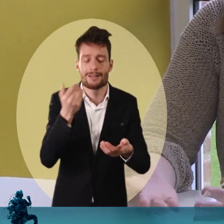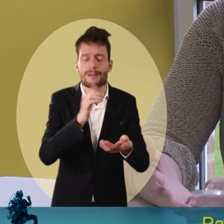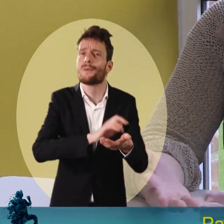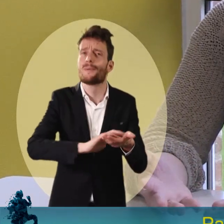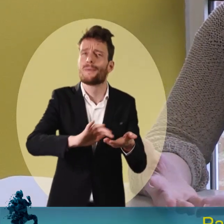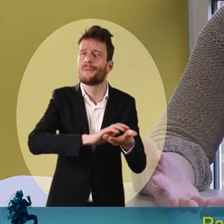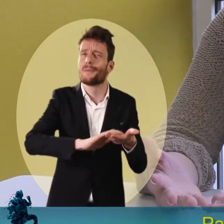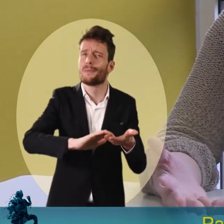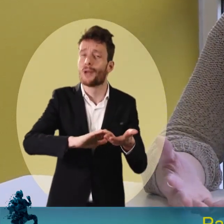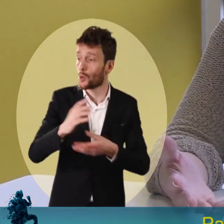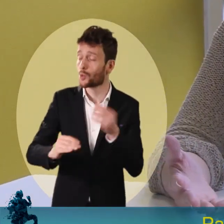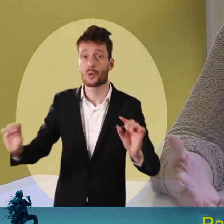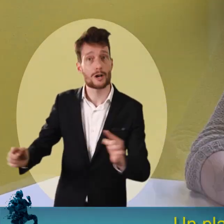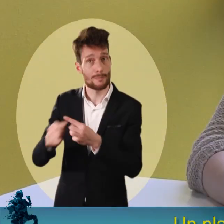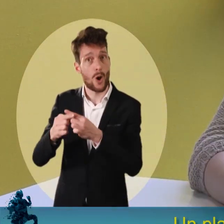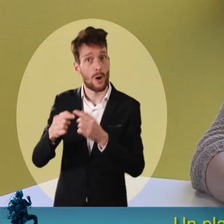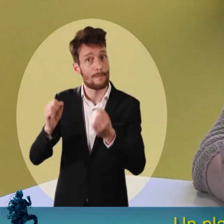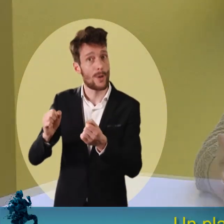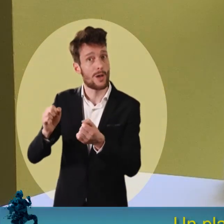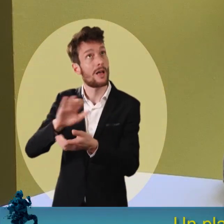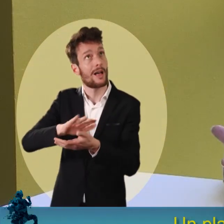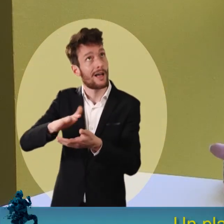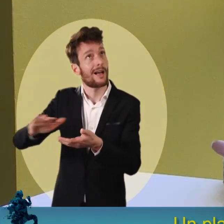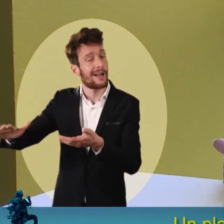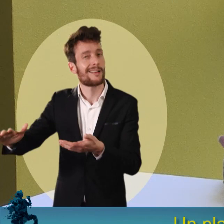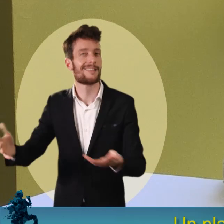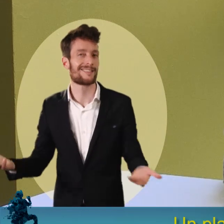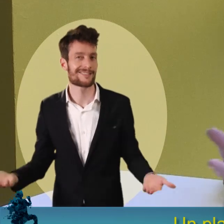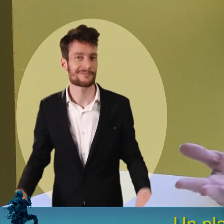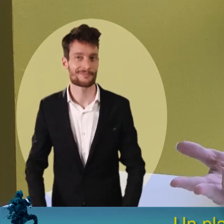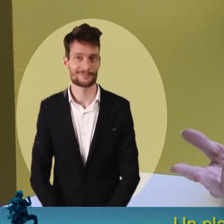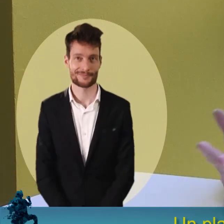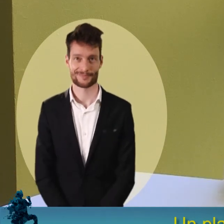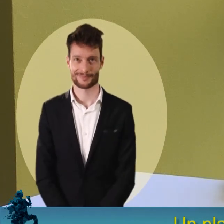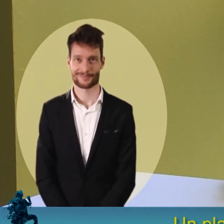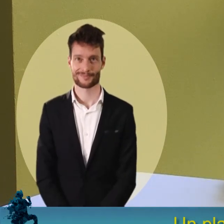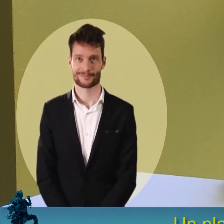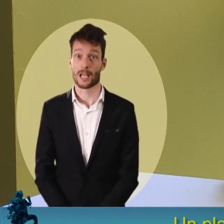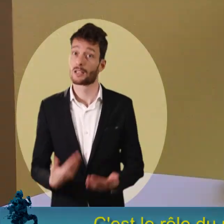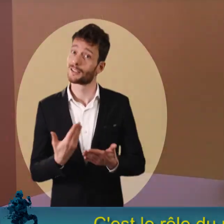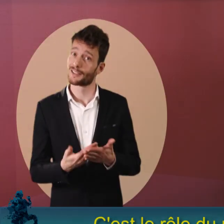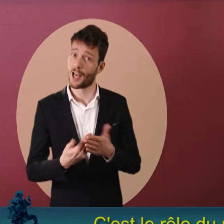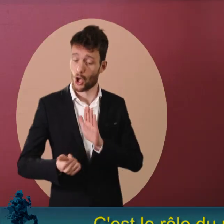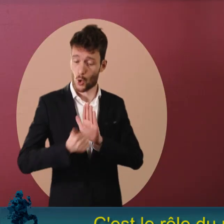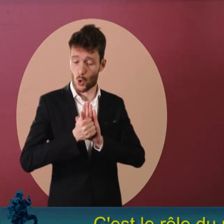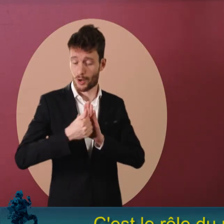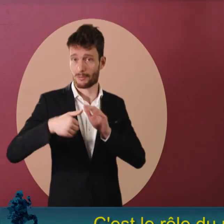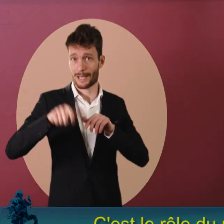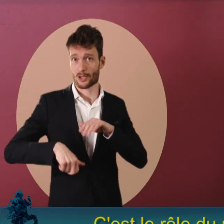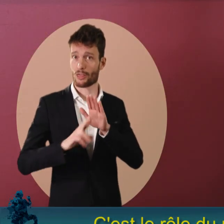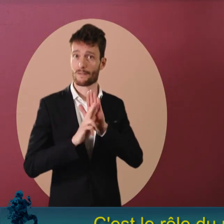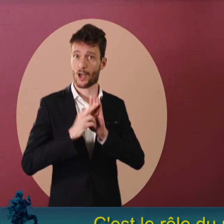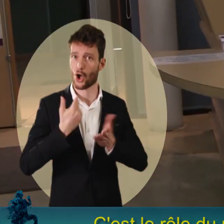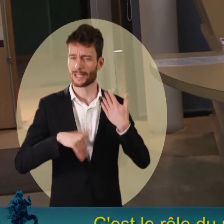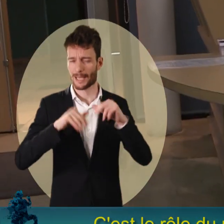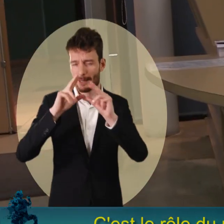je sais pas moi, par exemple des écritures en braille, un plan qui puisse être lus entre guillemets avec les mains. Et c'est le rôle du référent handicap